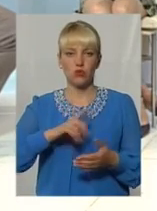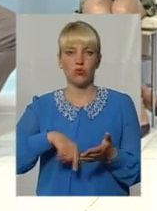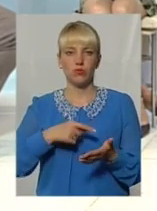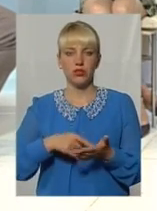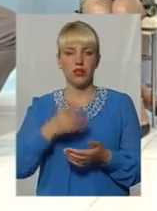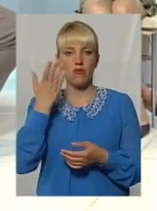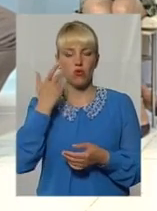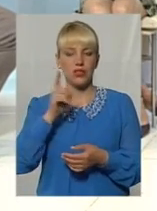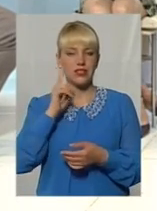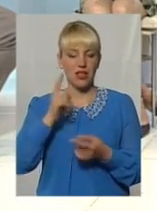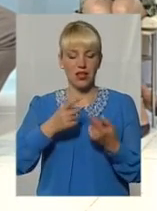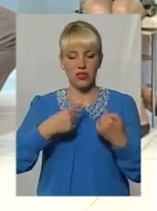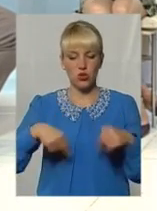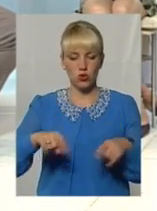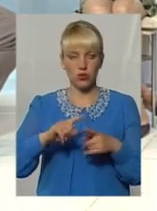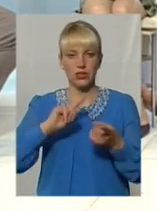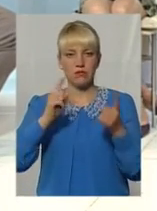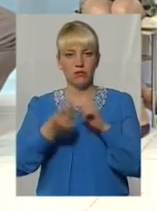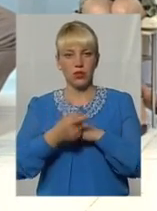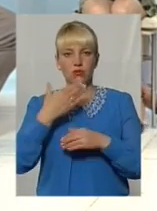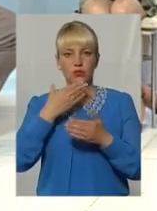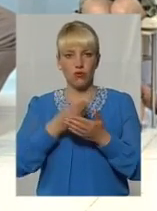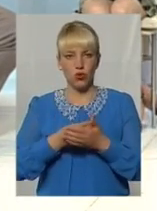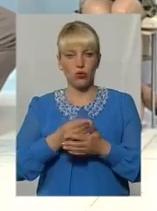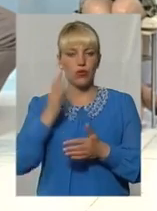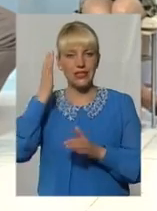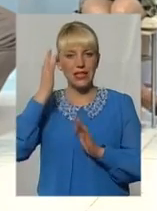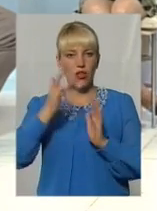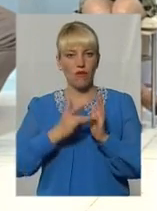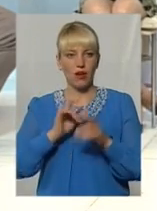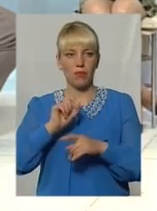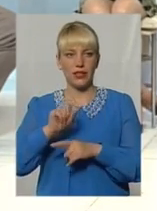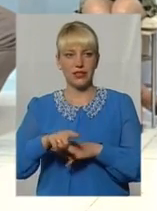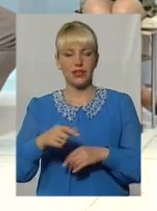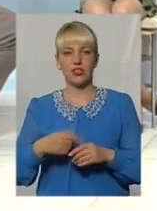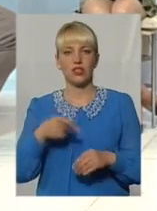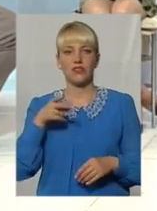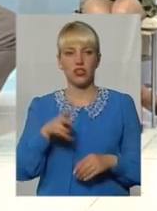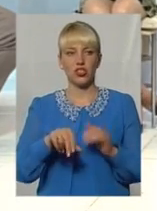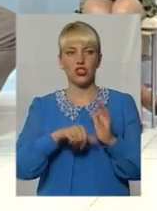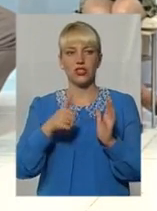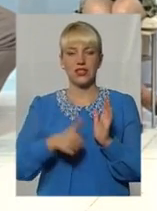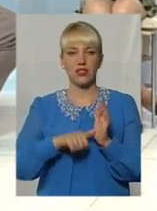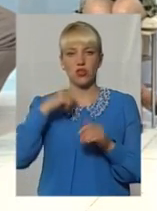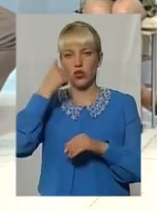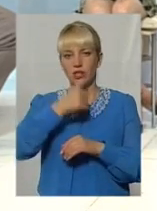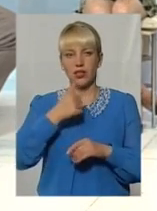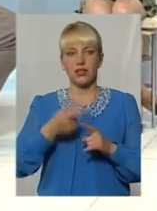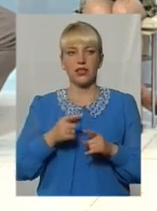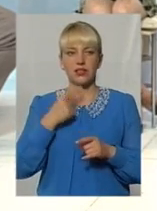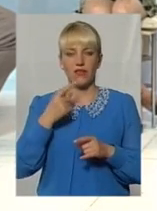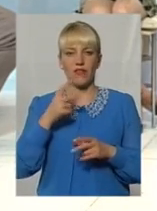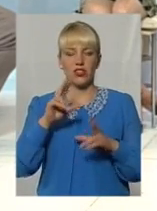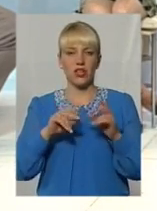зони або рекреаційні зони змінюють своє цільове призначення. Власне, 2016 рік НАСА назвало найбільш